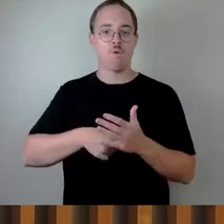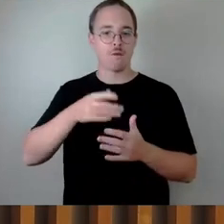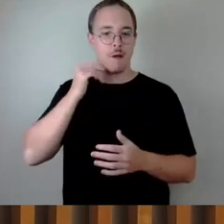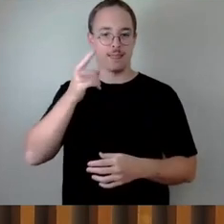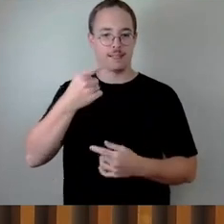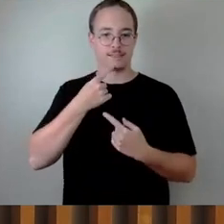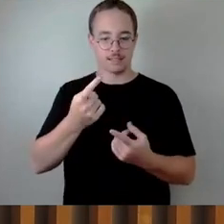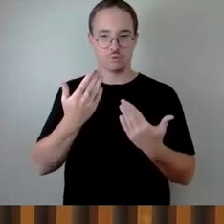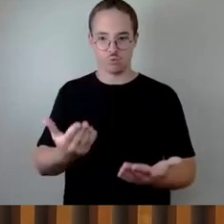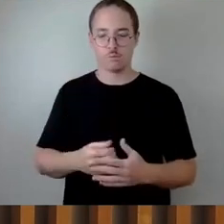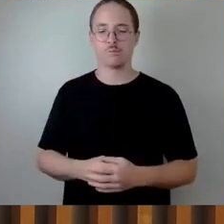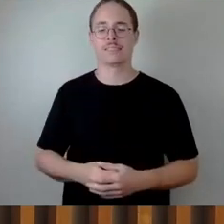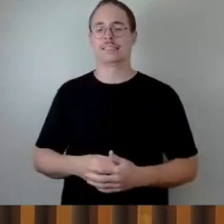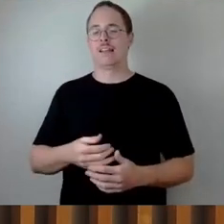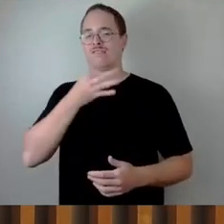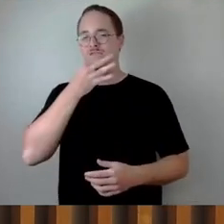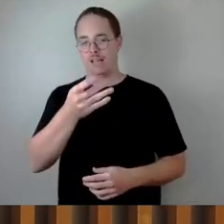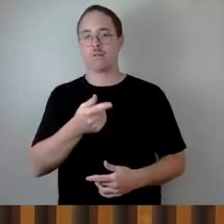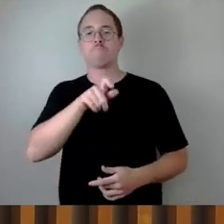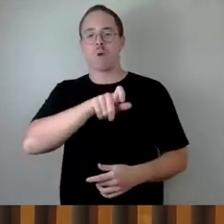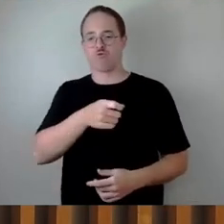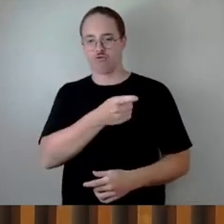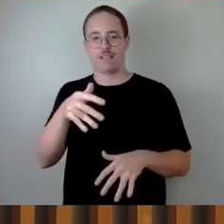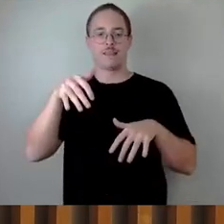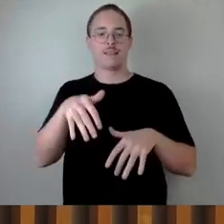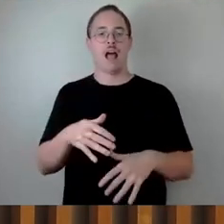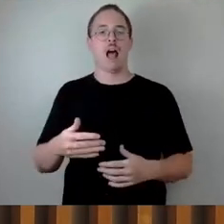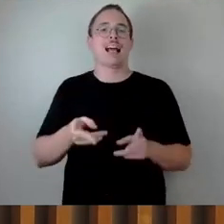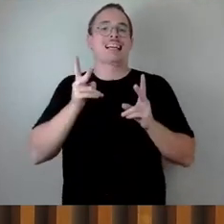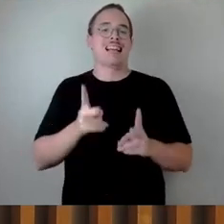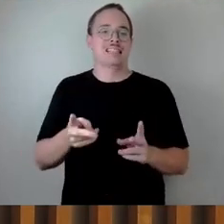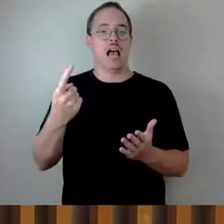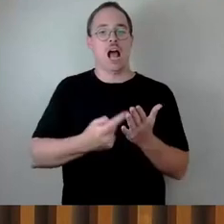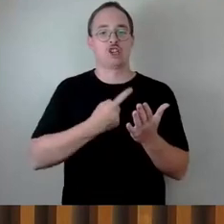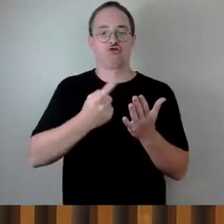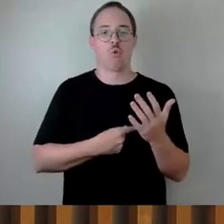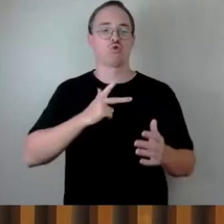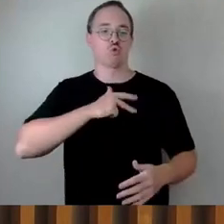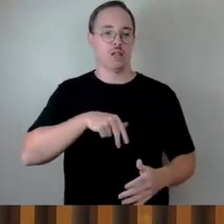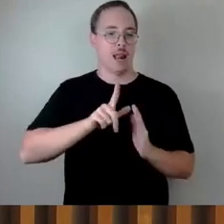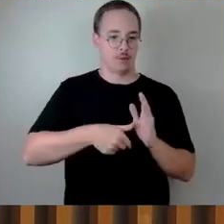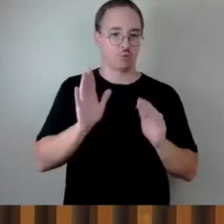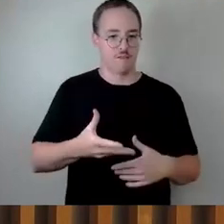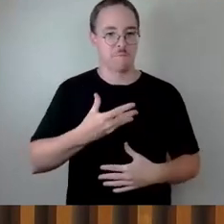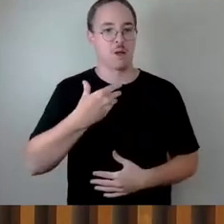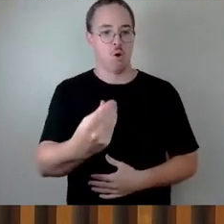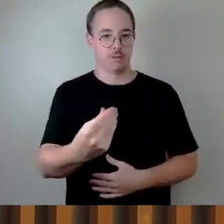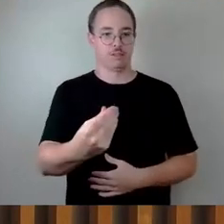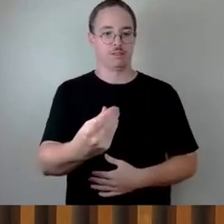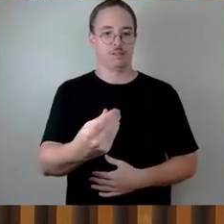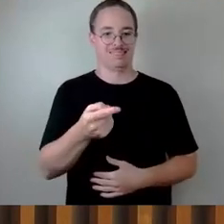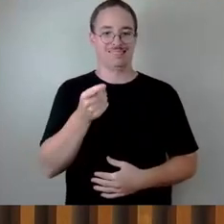Menschen, die einen Rechtsanspruch auf eine soziale Leistung haben, diesen von der Stadt nicht erfüllt bekommen,